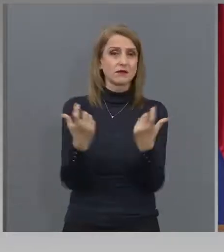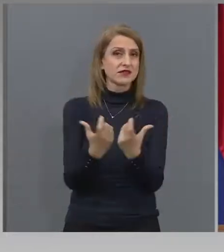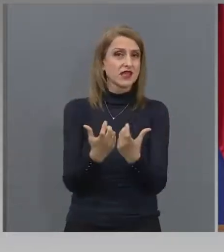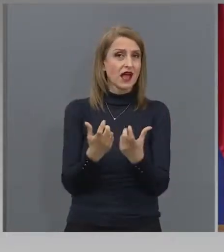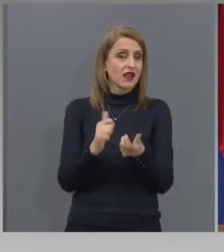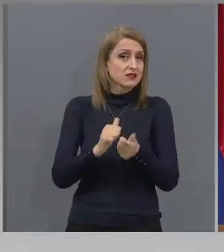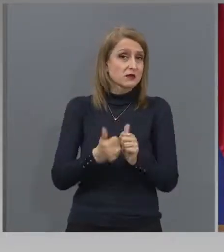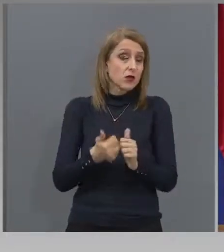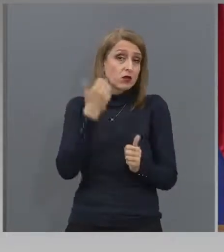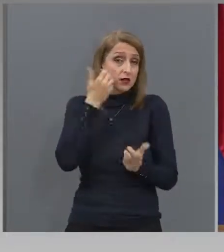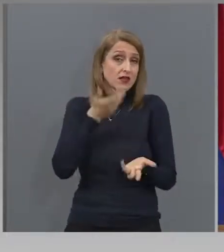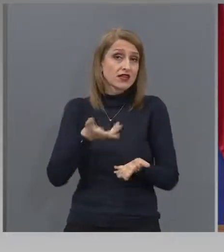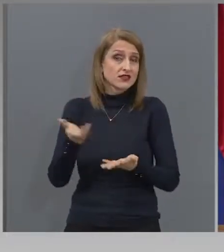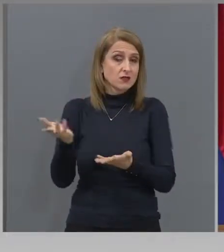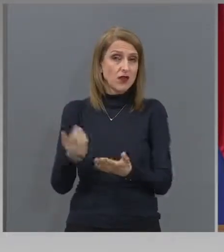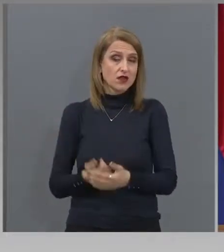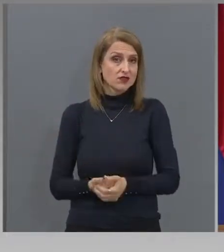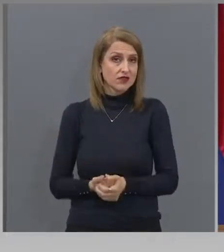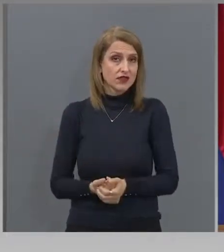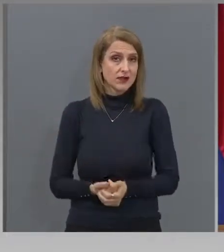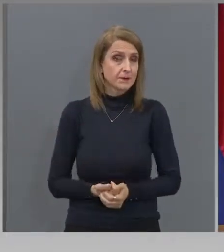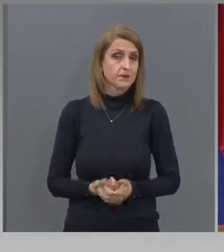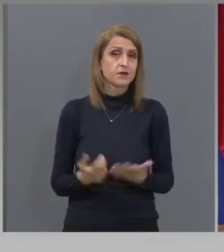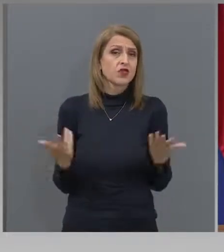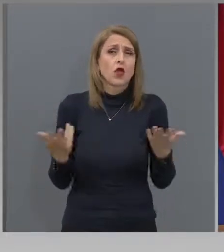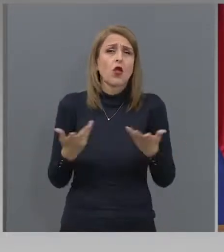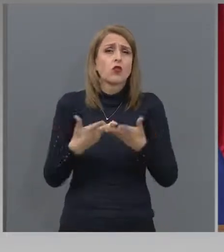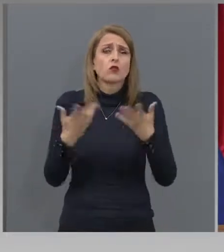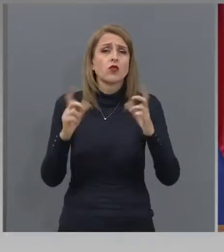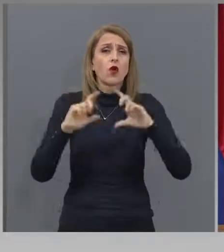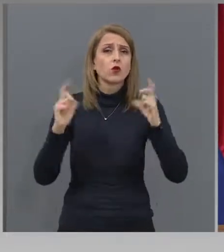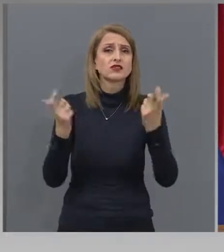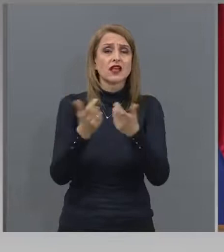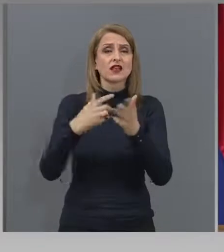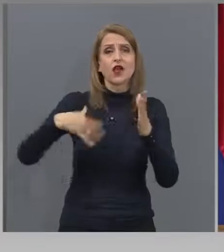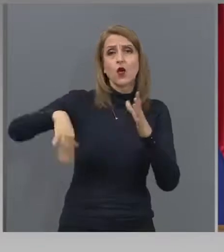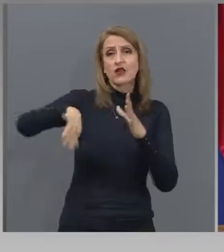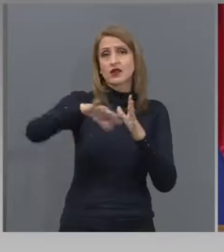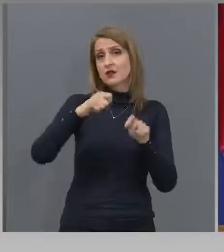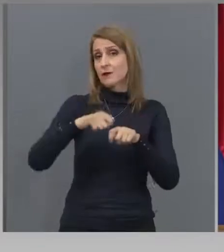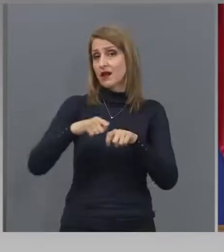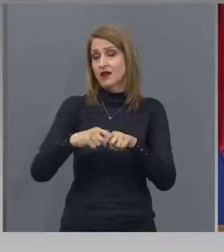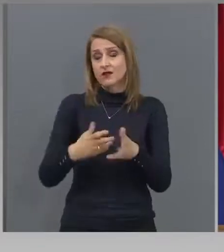да ги ползват. колко съоръжения се направи. Много. Така, че